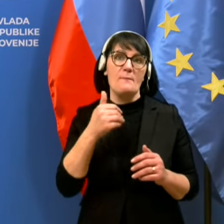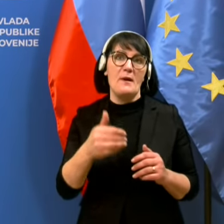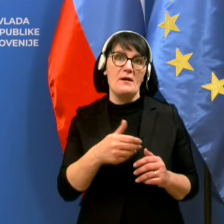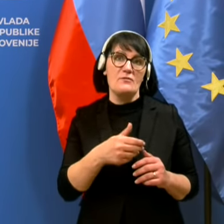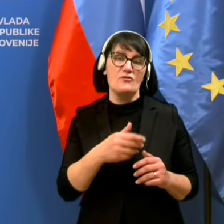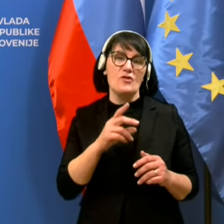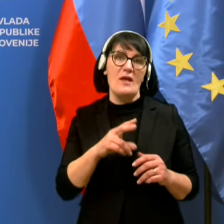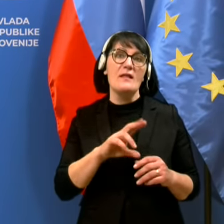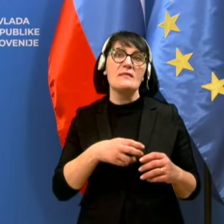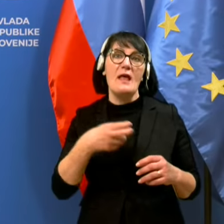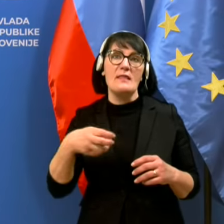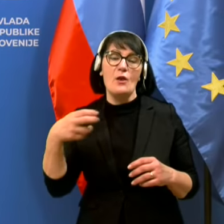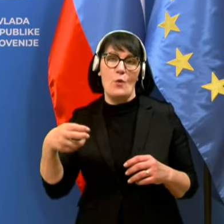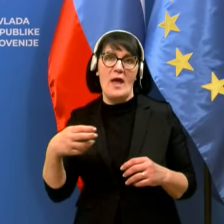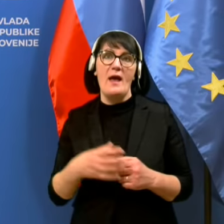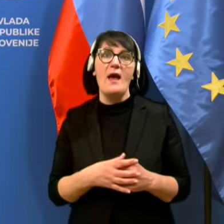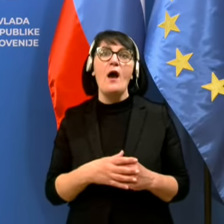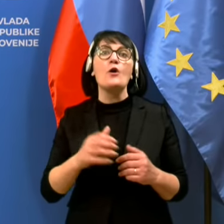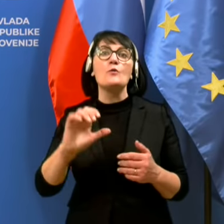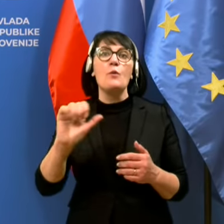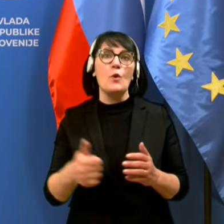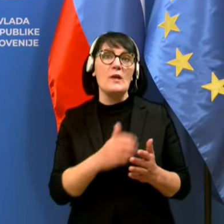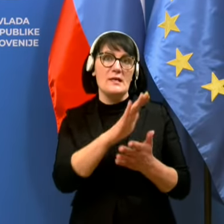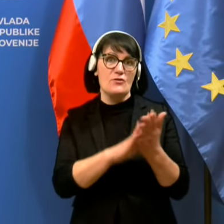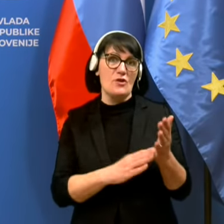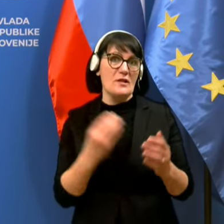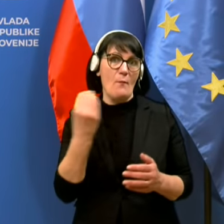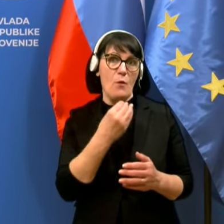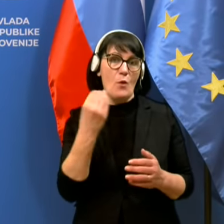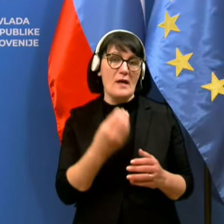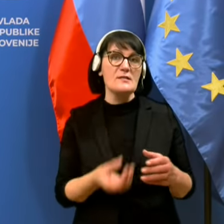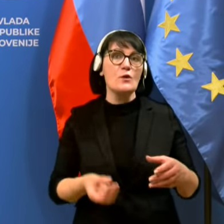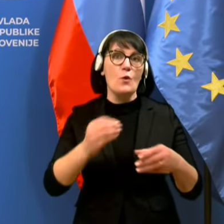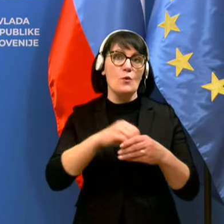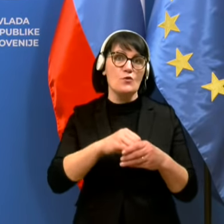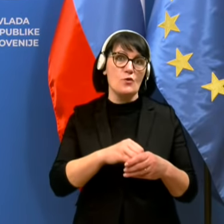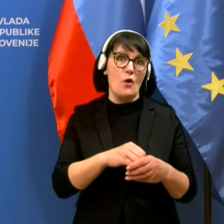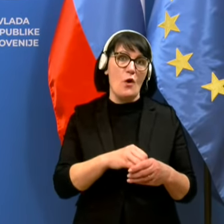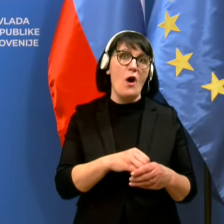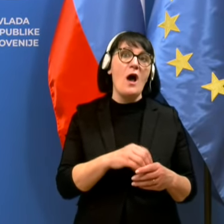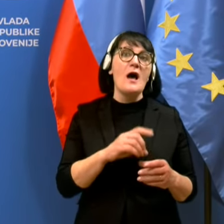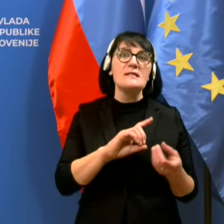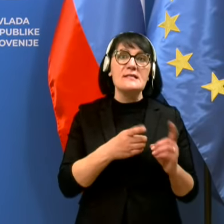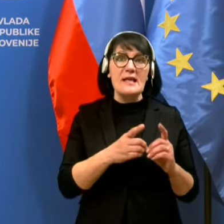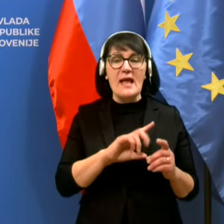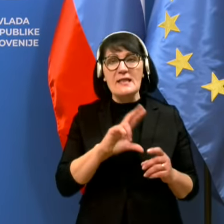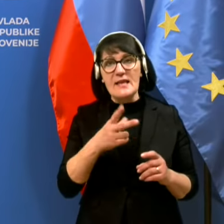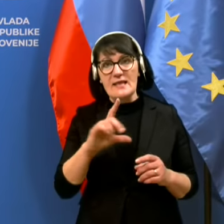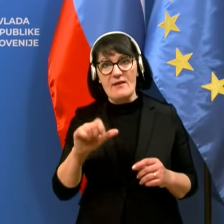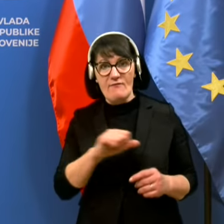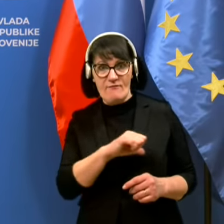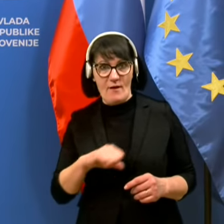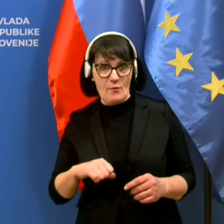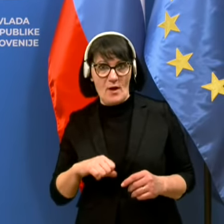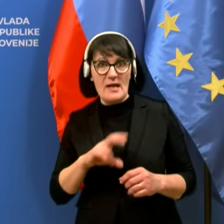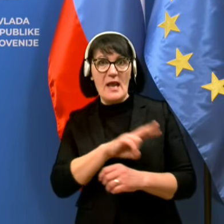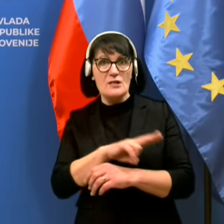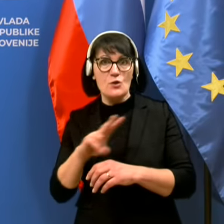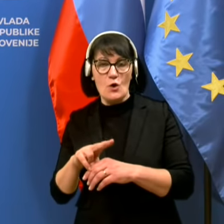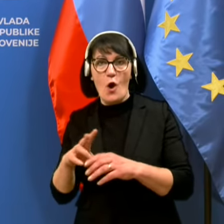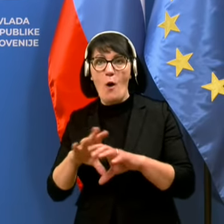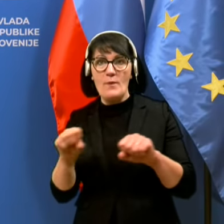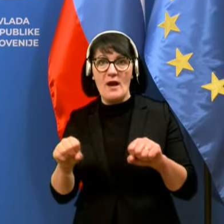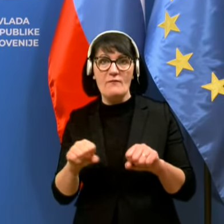Od ponovnega začetka pouka se je do vključno srede tretjega drugega nadzor opravil na nekaj več kot